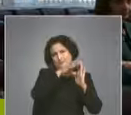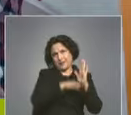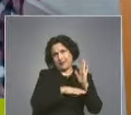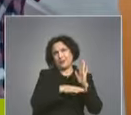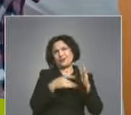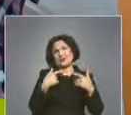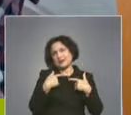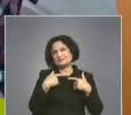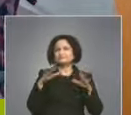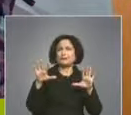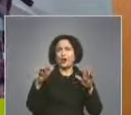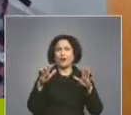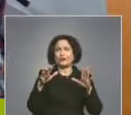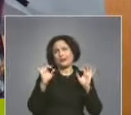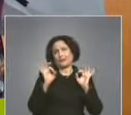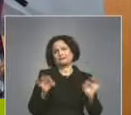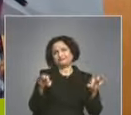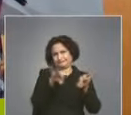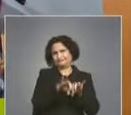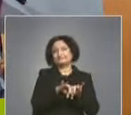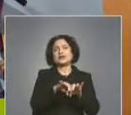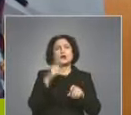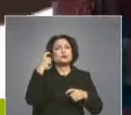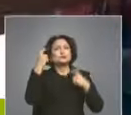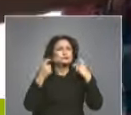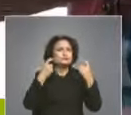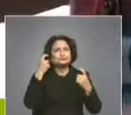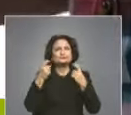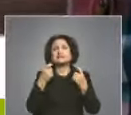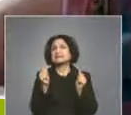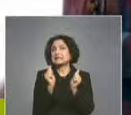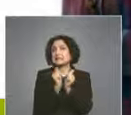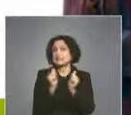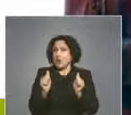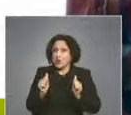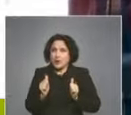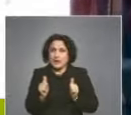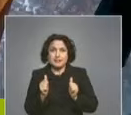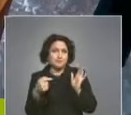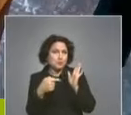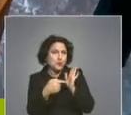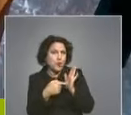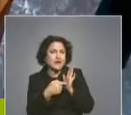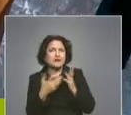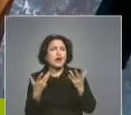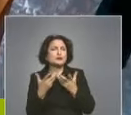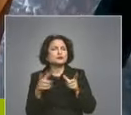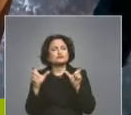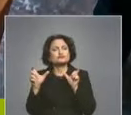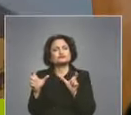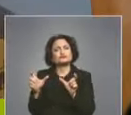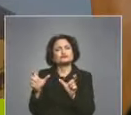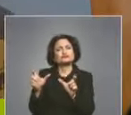което сме искали. Докато съдът обмисляше при съдата, съдебните охранители показаха на учениците как се конвоират опасни